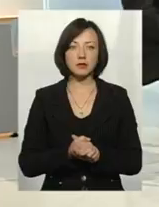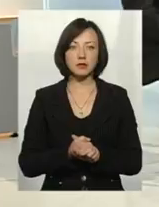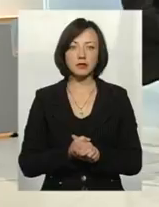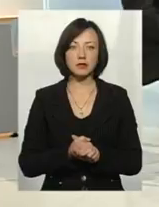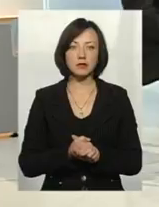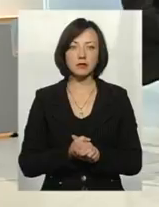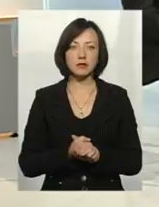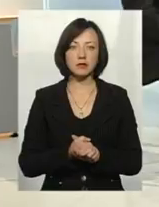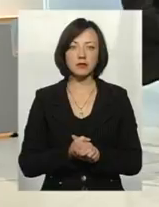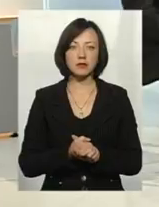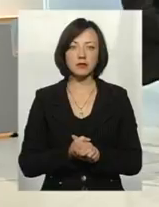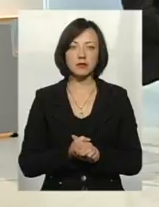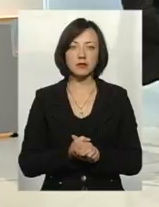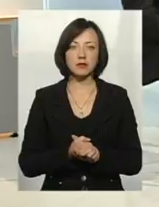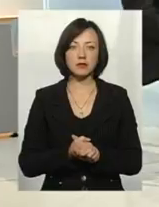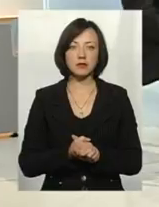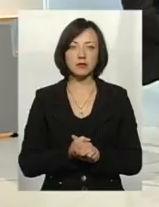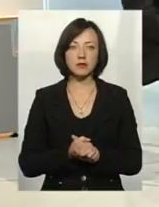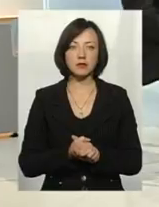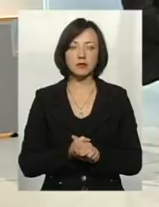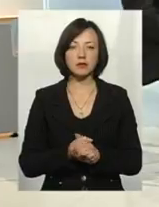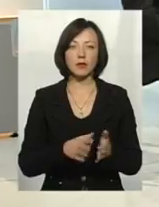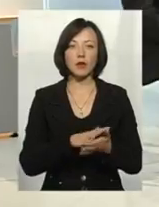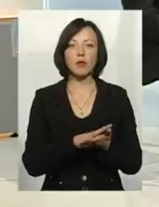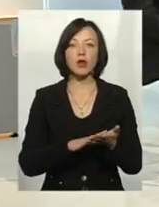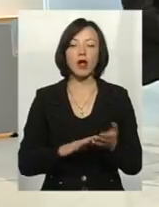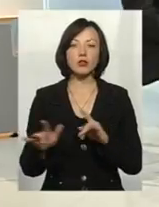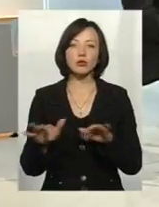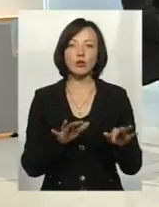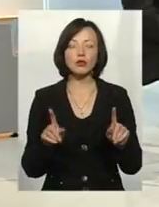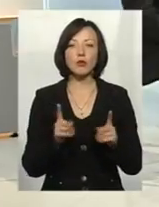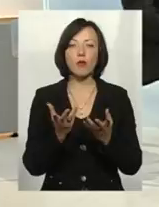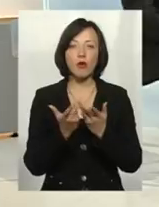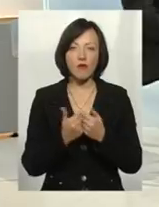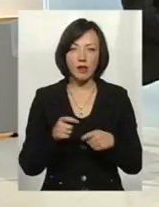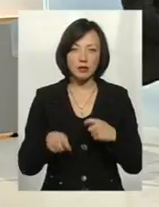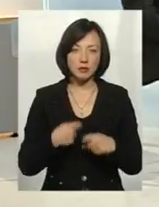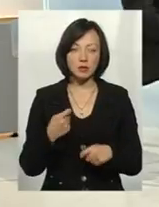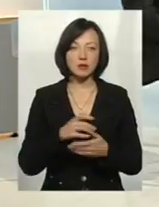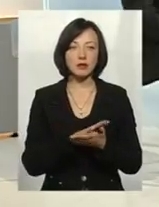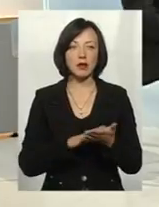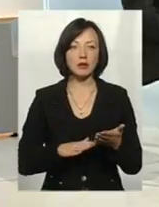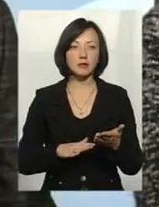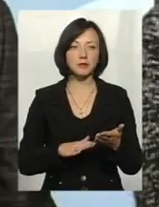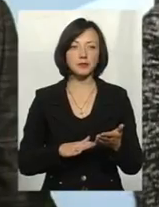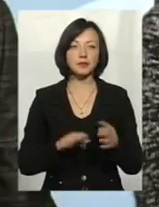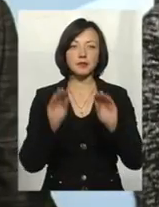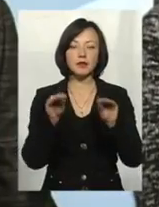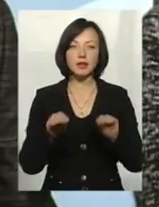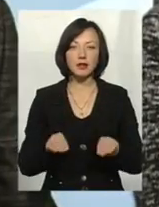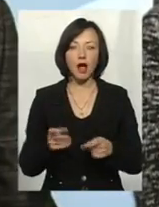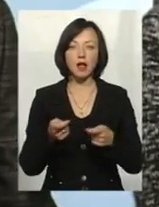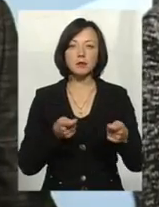Є, які, скажімо, далі, подальші кроки? Порахували збитки? Так, склали